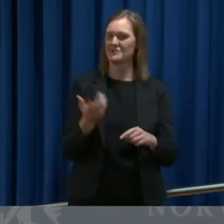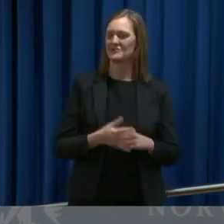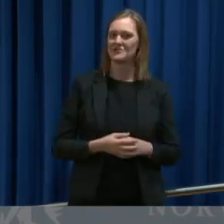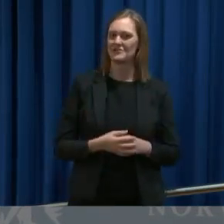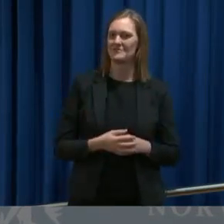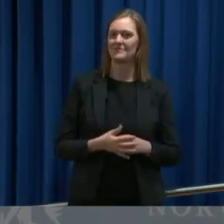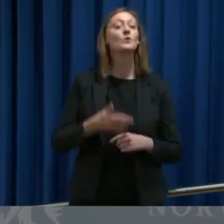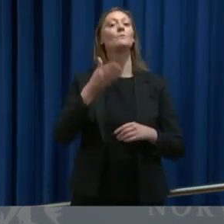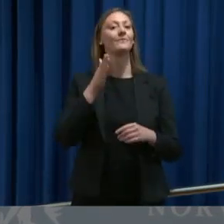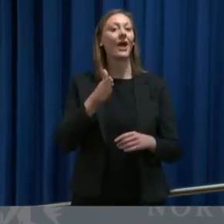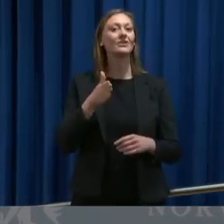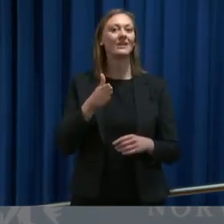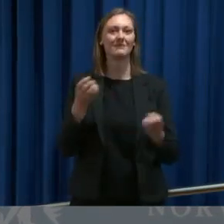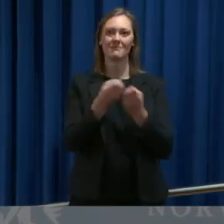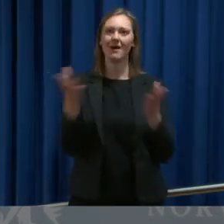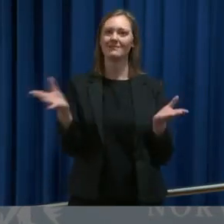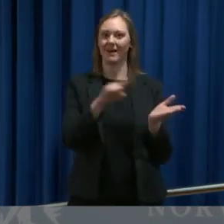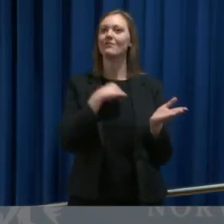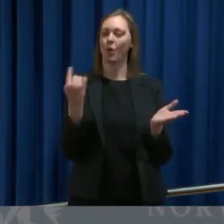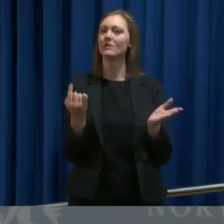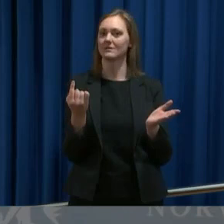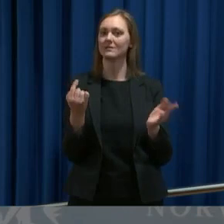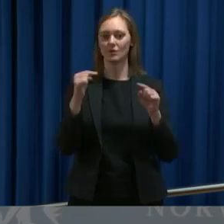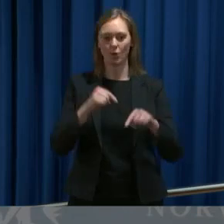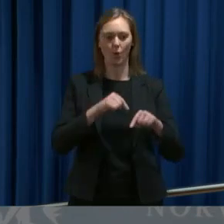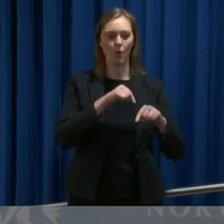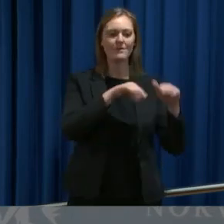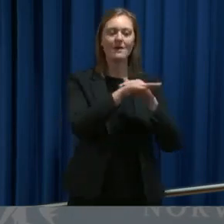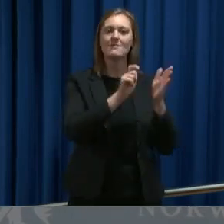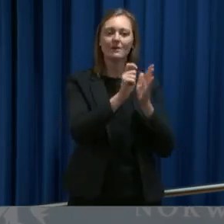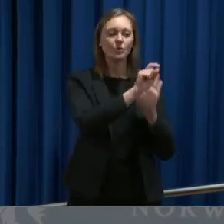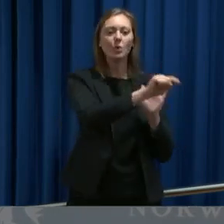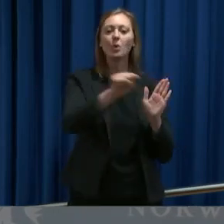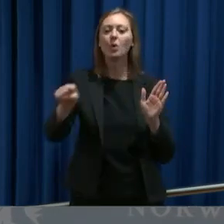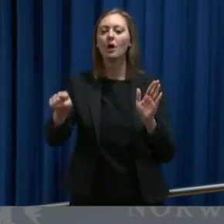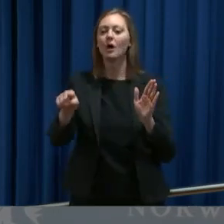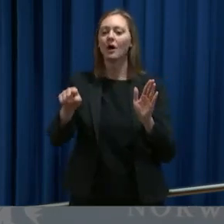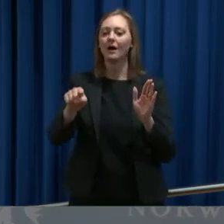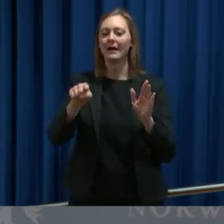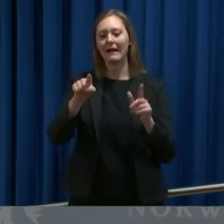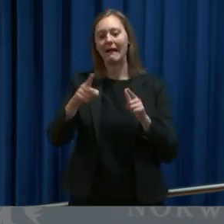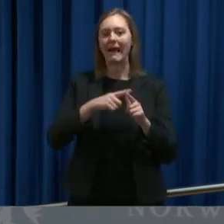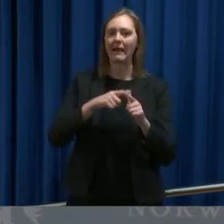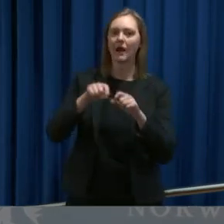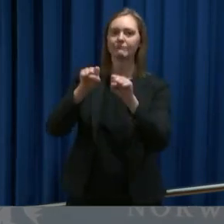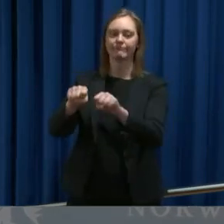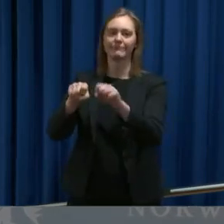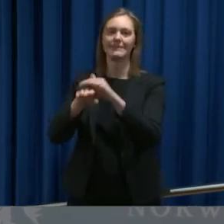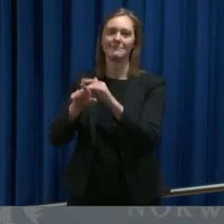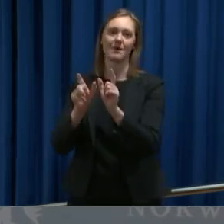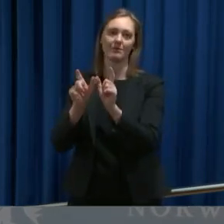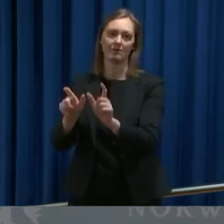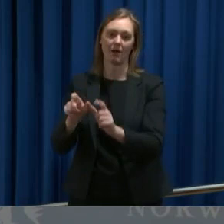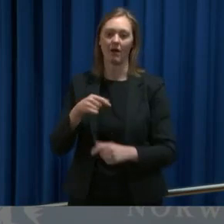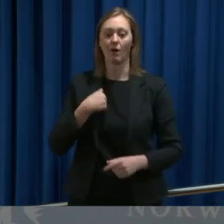Takk for det. Det er mange av oss som nå har hjemmekontor eller er i hjemmekarantene. Og det kan være